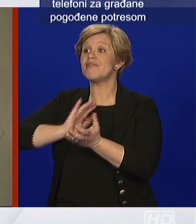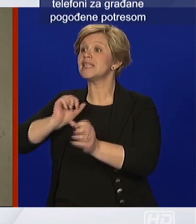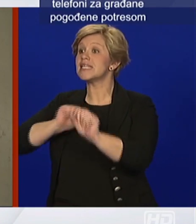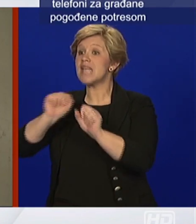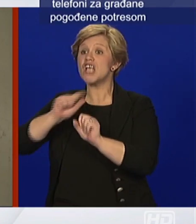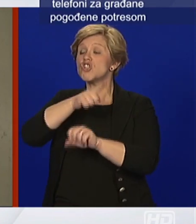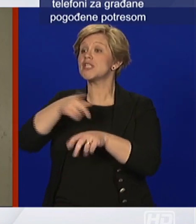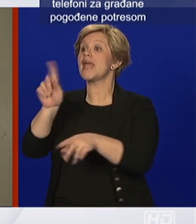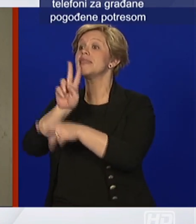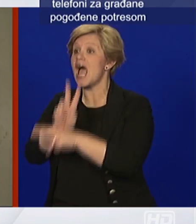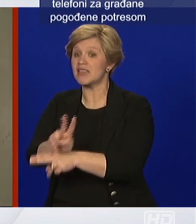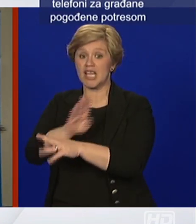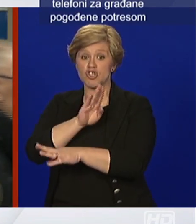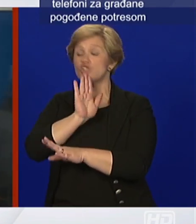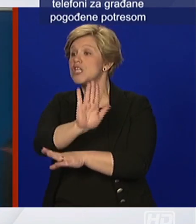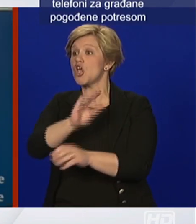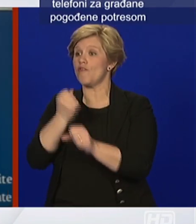hvala vam hvala